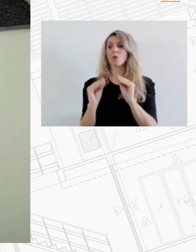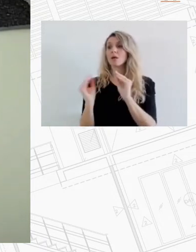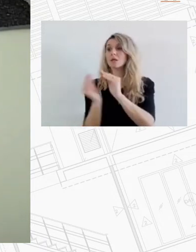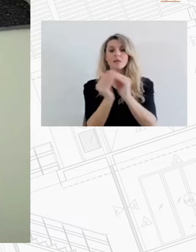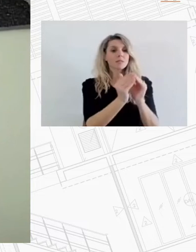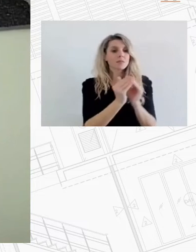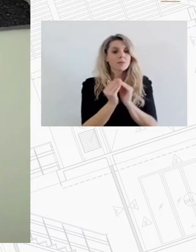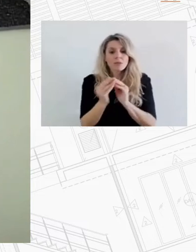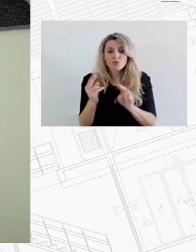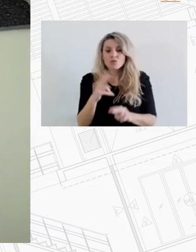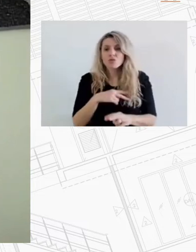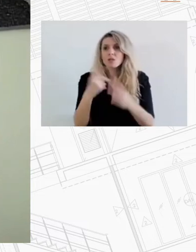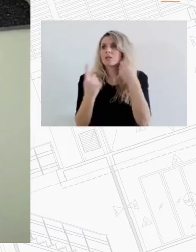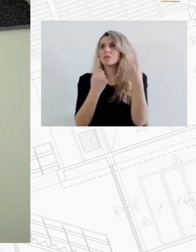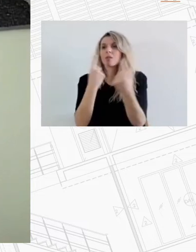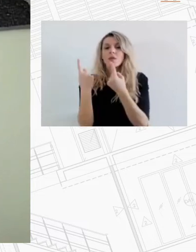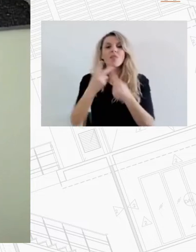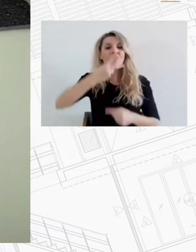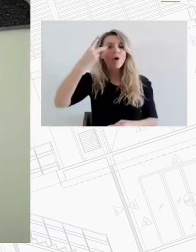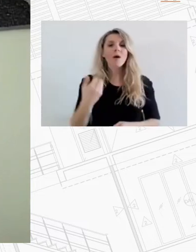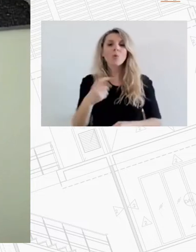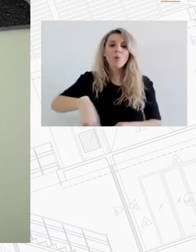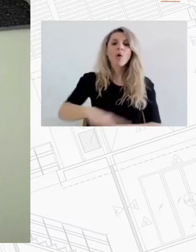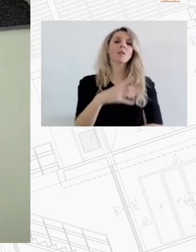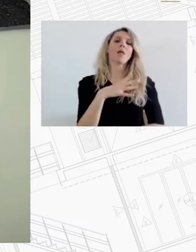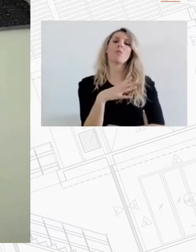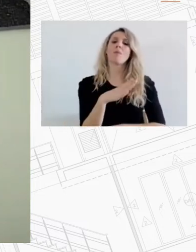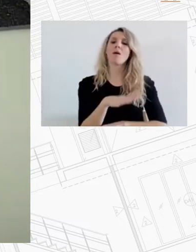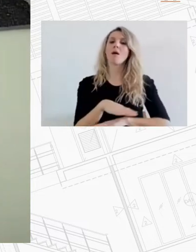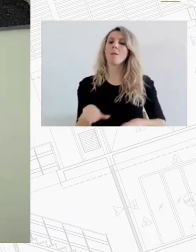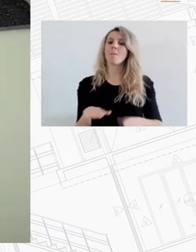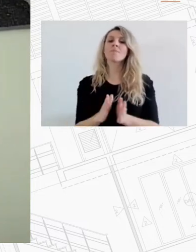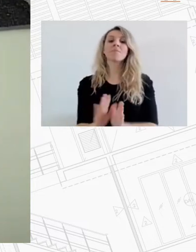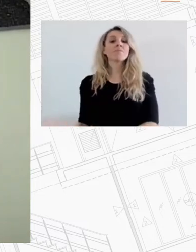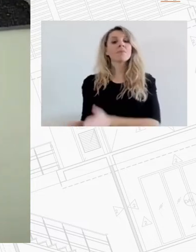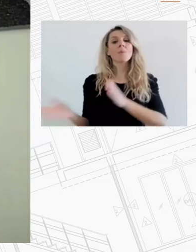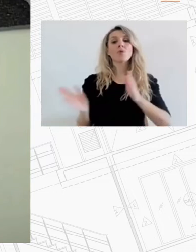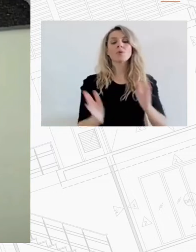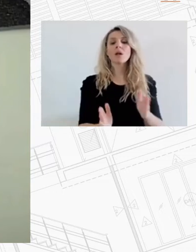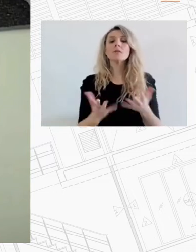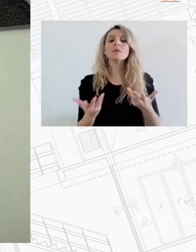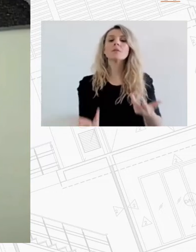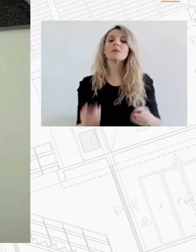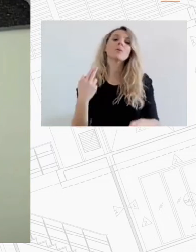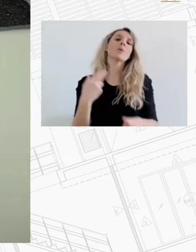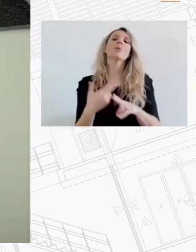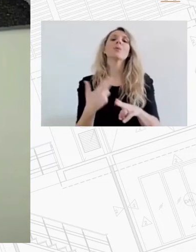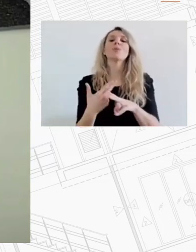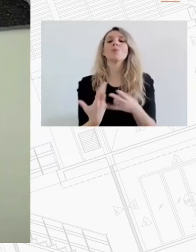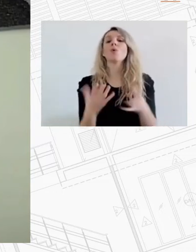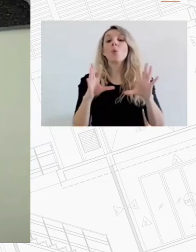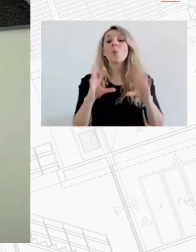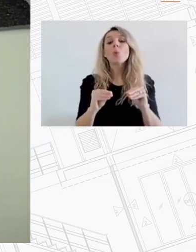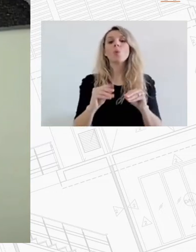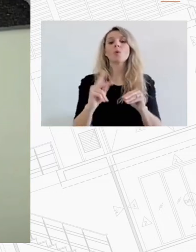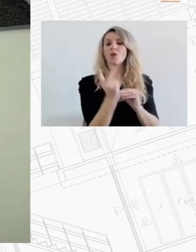ανάγκη και βασικό κοινωνικό δικαίωμα για όλους τους ανθρώπους Ταυτόχρονα αποτελεί και βασικό στοιχείο στην προσπάθεια για την κοινωνική ένταξη